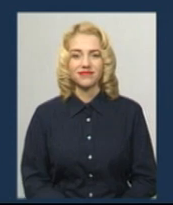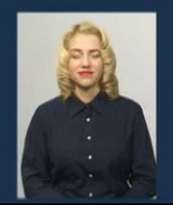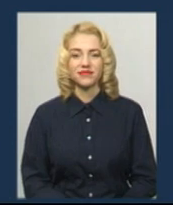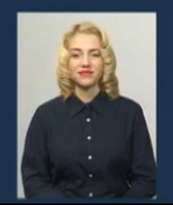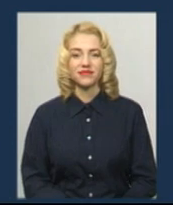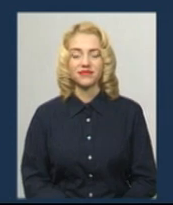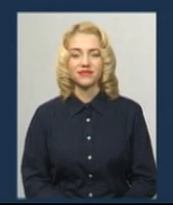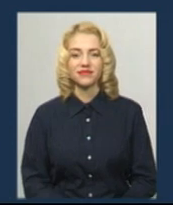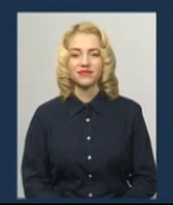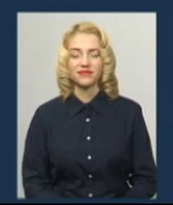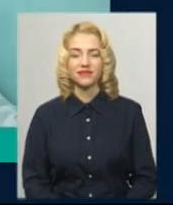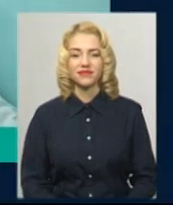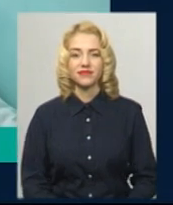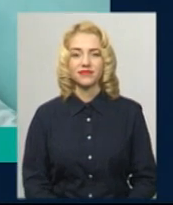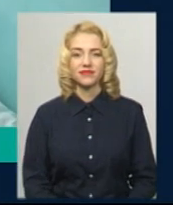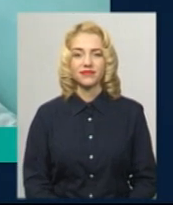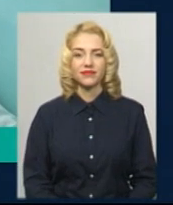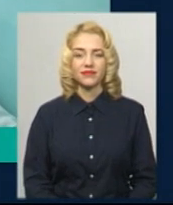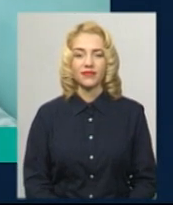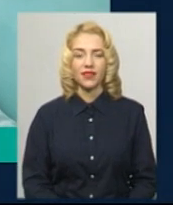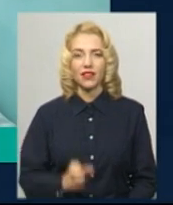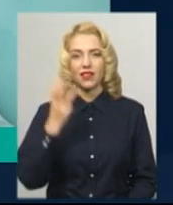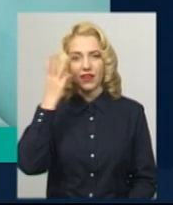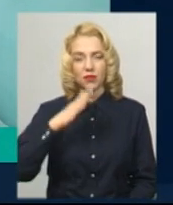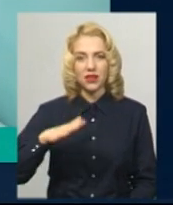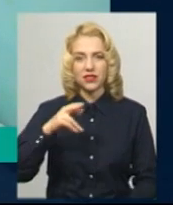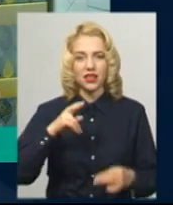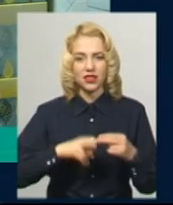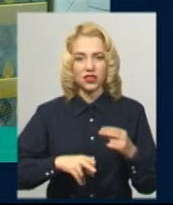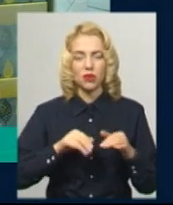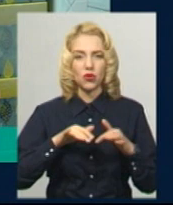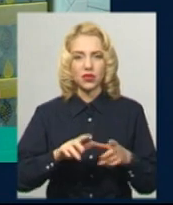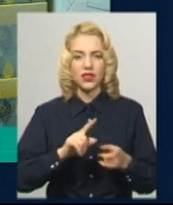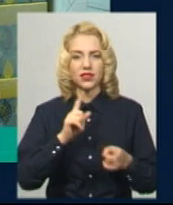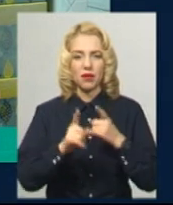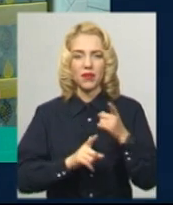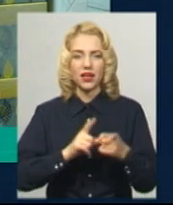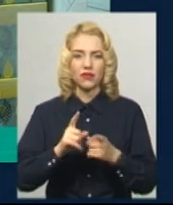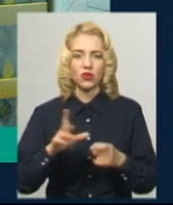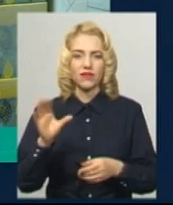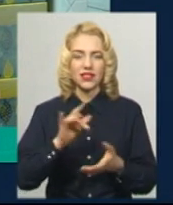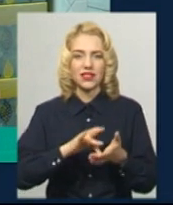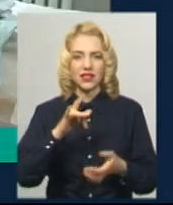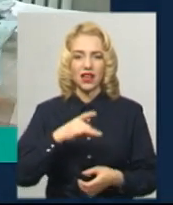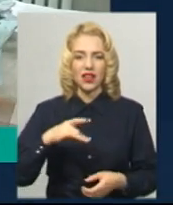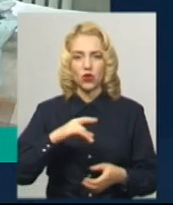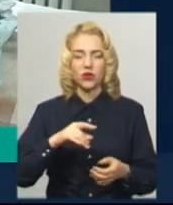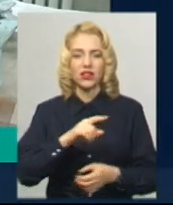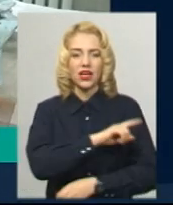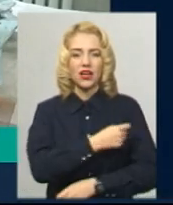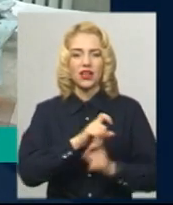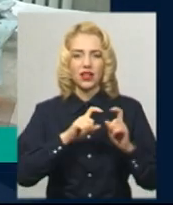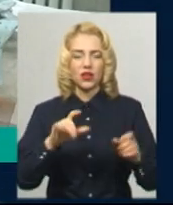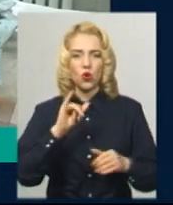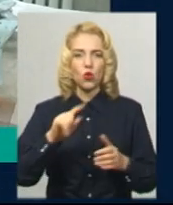Музика На Хмельниччині закінчили процес перетворення усіх центральних районних лікарень у комунальні